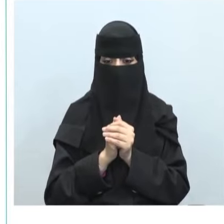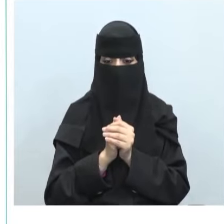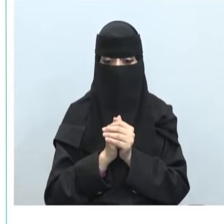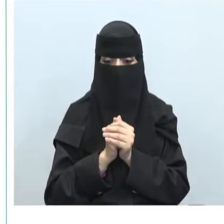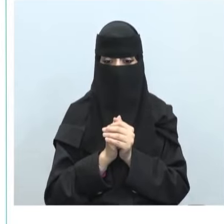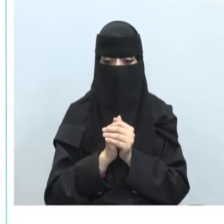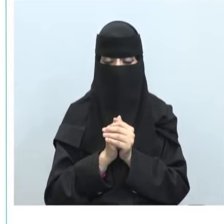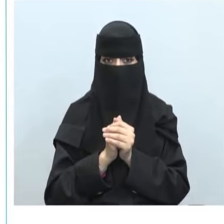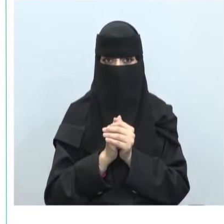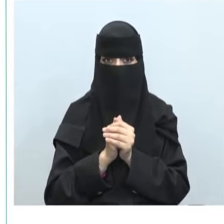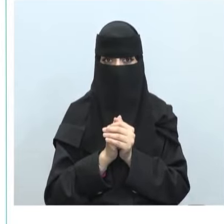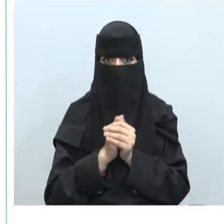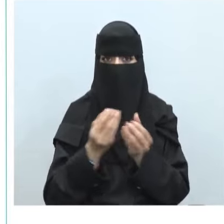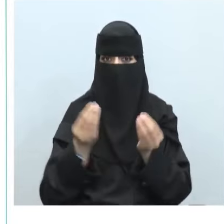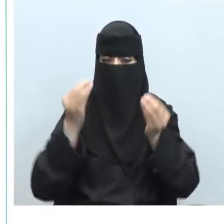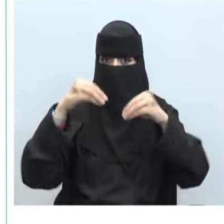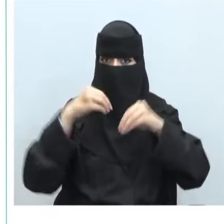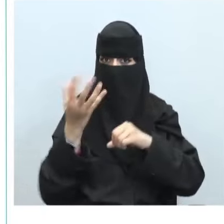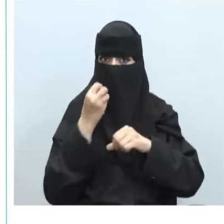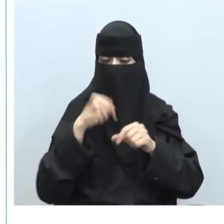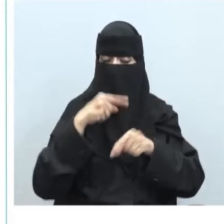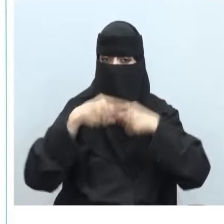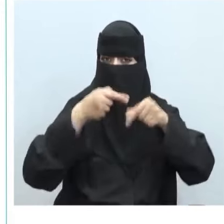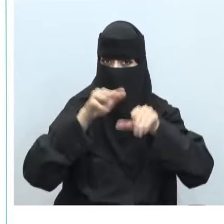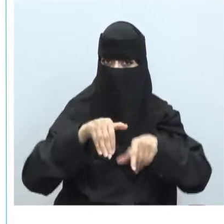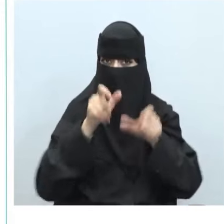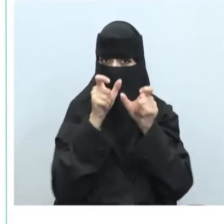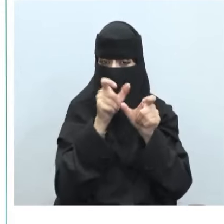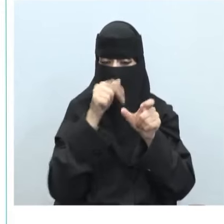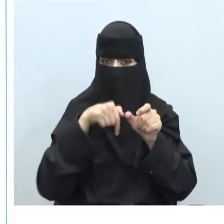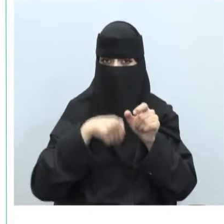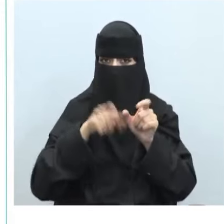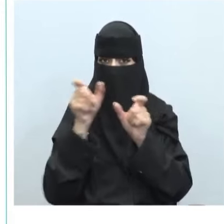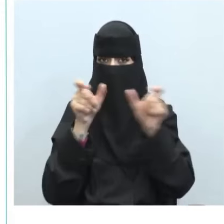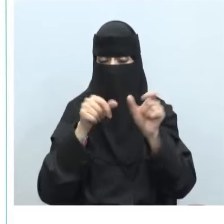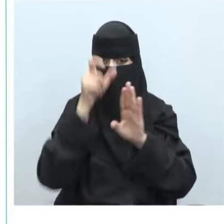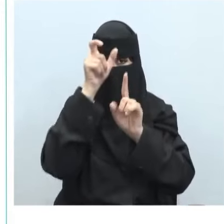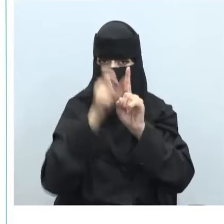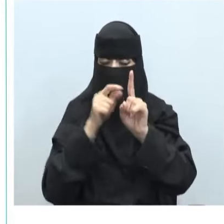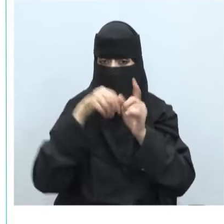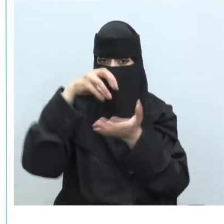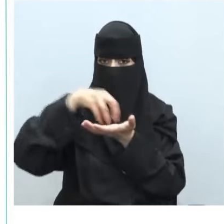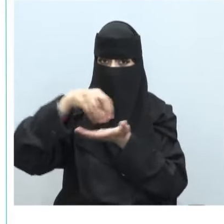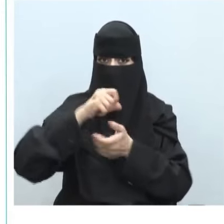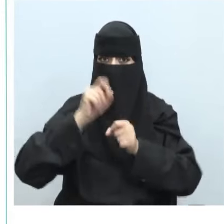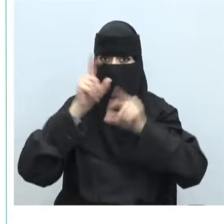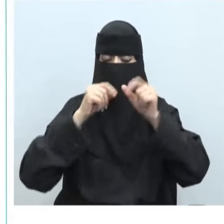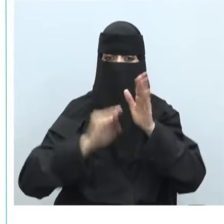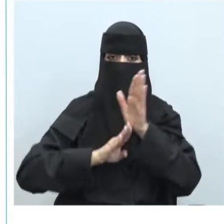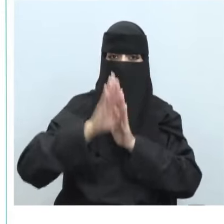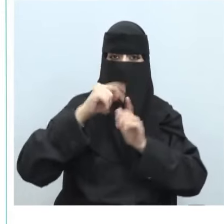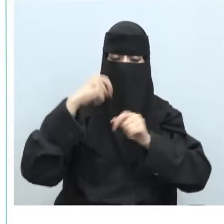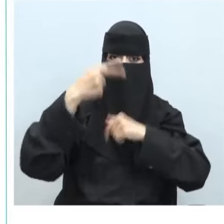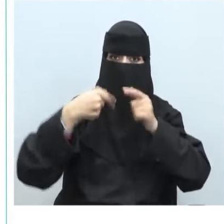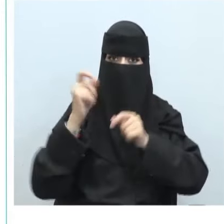نراجع تزداد الحاجة دائما إلى ضمان أمن الأفراد والمنشآت عبر الإنترنت مع التقدم